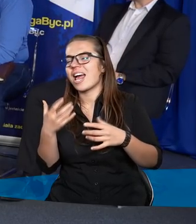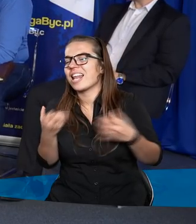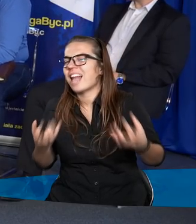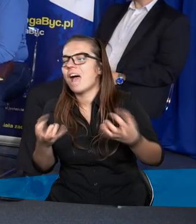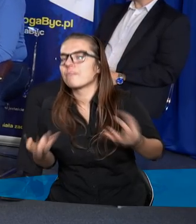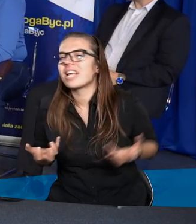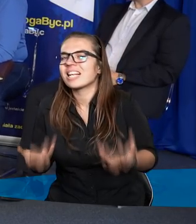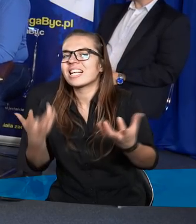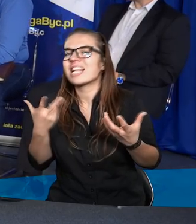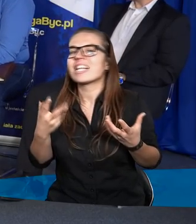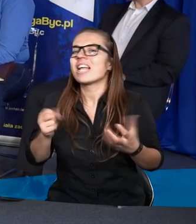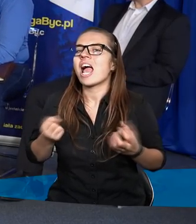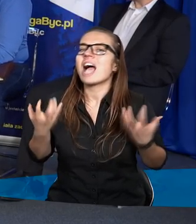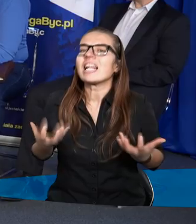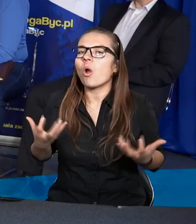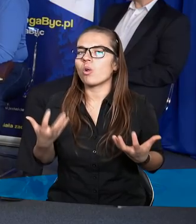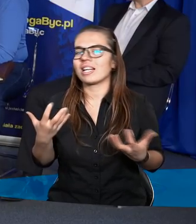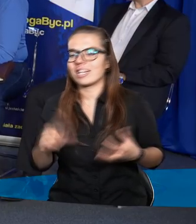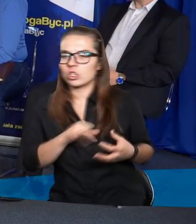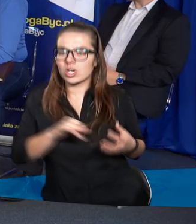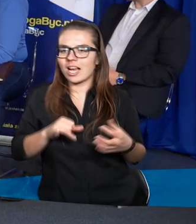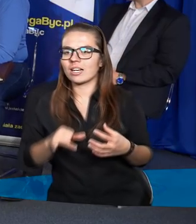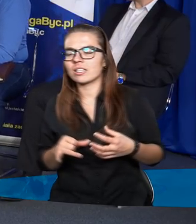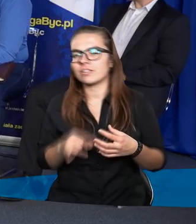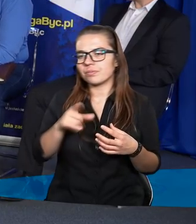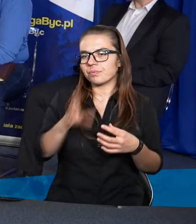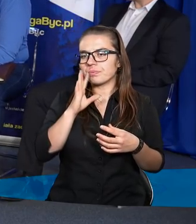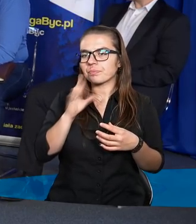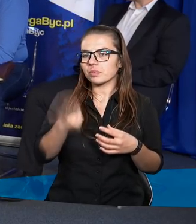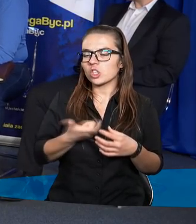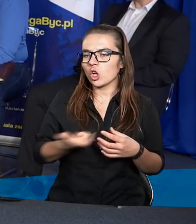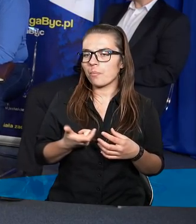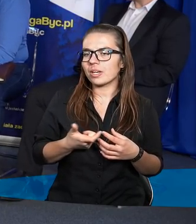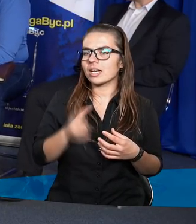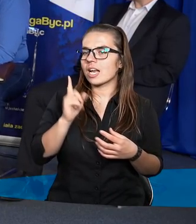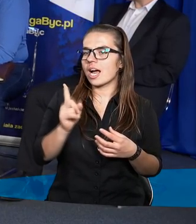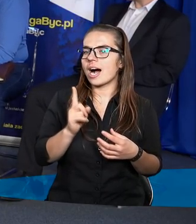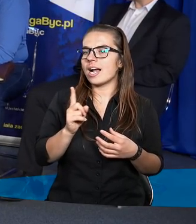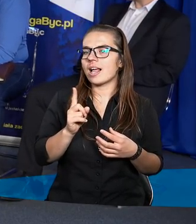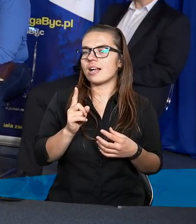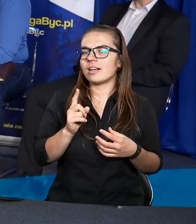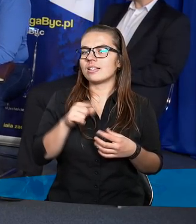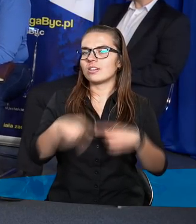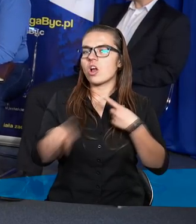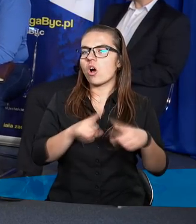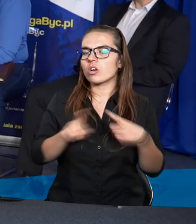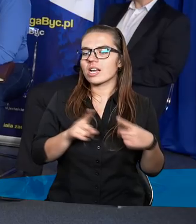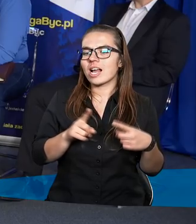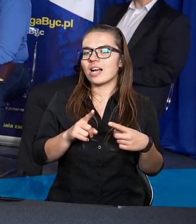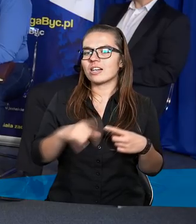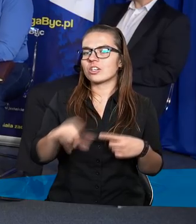grzech, tak, no chciałem dobrze, a wyszło, no jak wyszło, tak, ale też oznacza